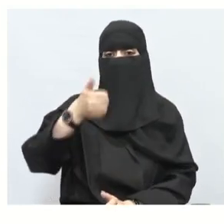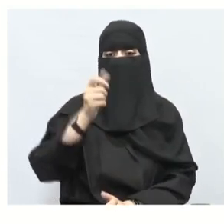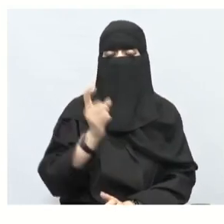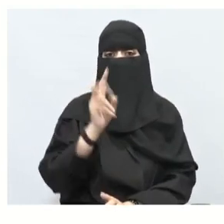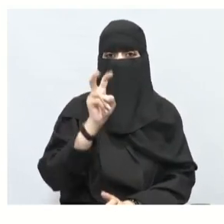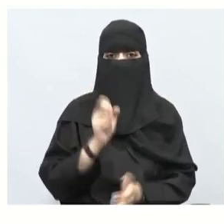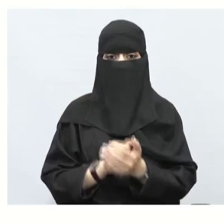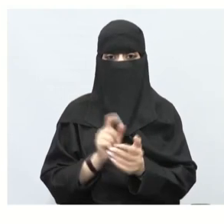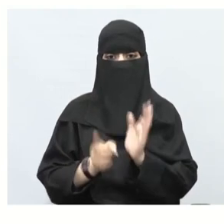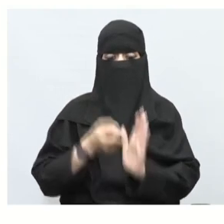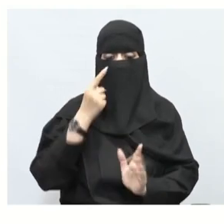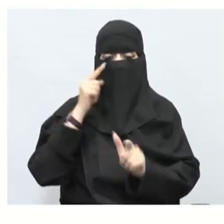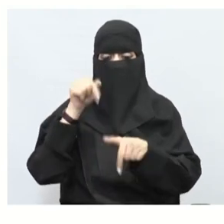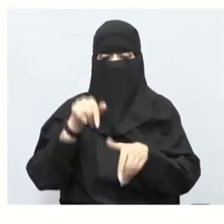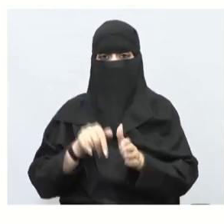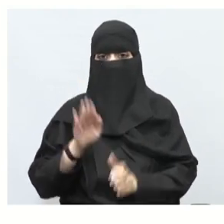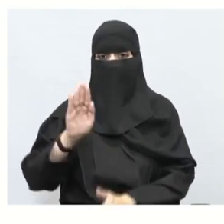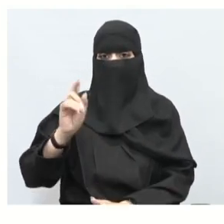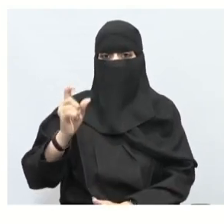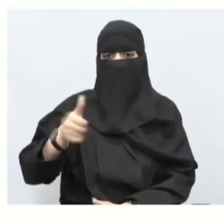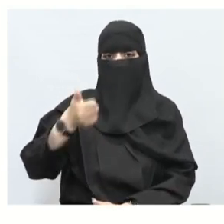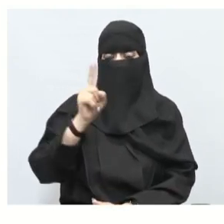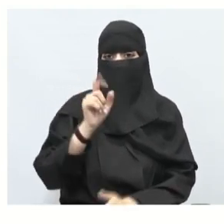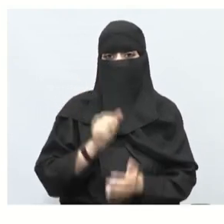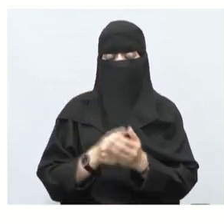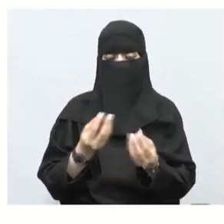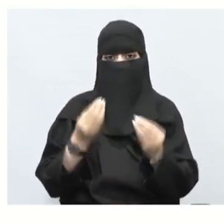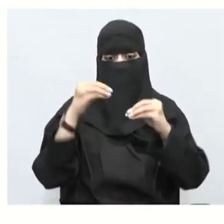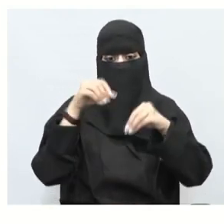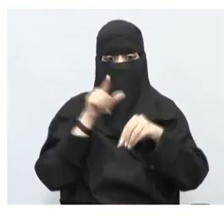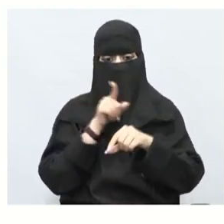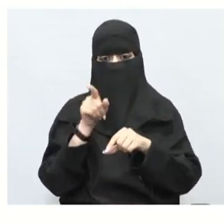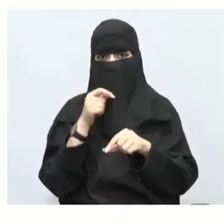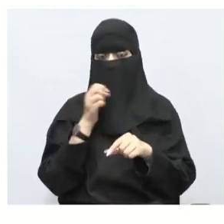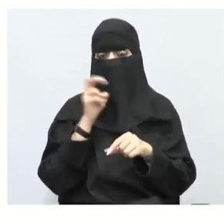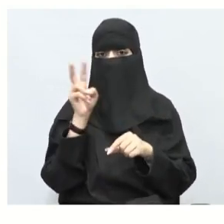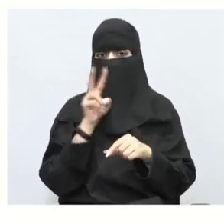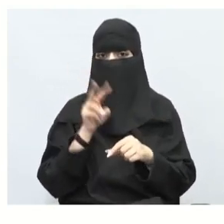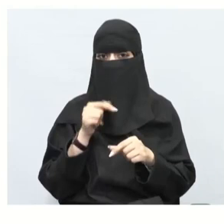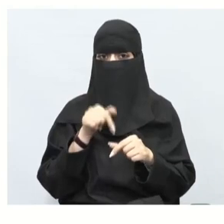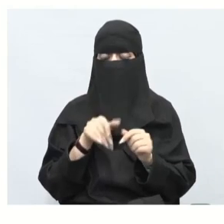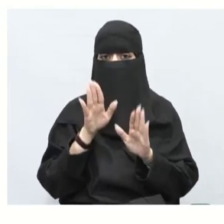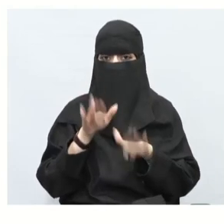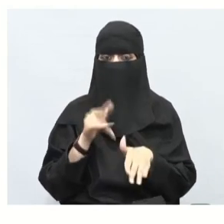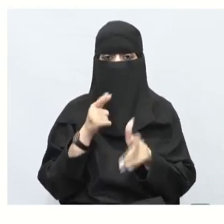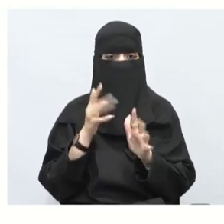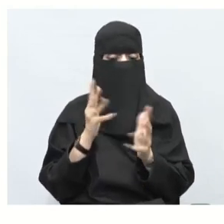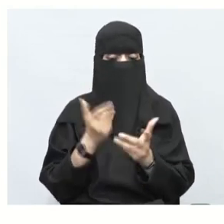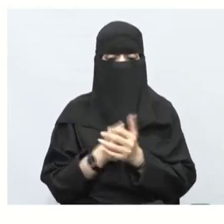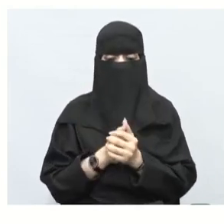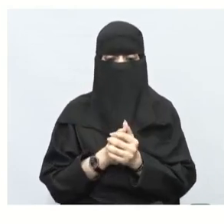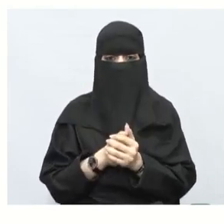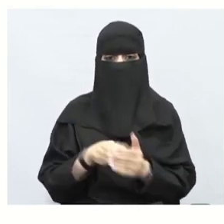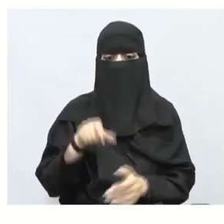جمعت سناء عدد من الطوابع يزيد بخمسة عشر لكن أنا لا جيت أقرأ المعلومة الموجودة عندي هي لبنى